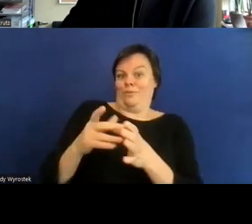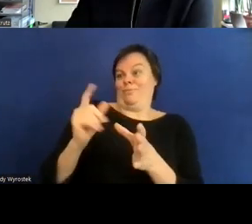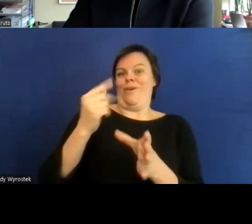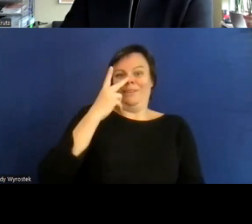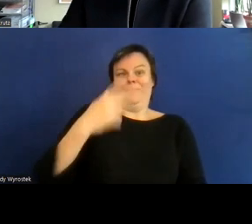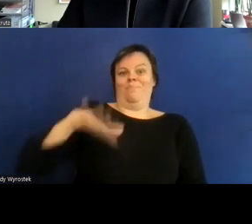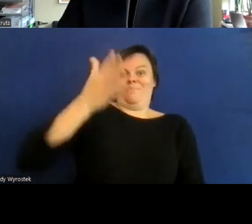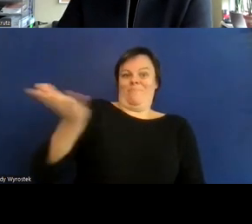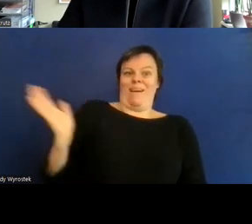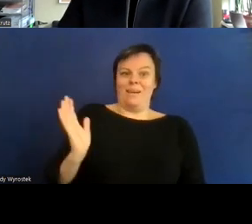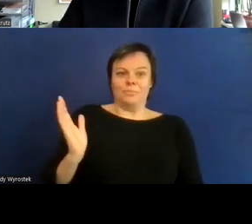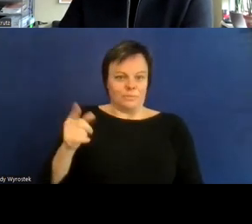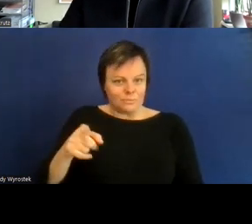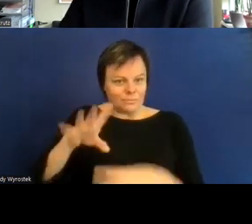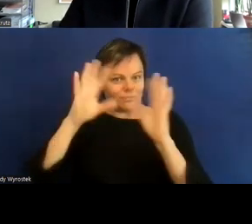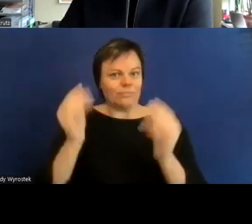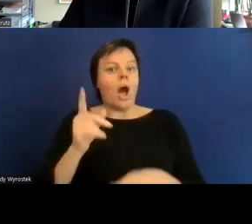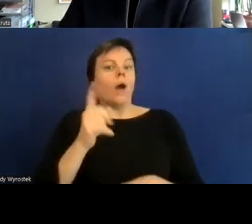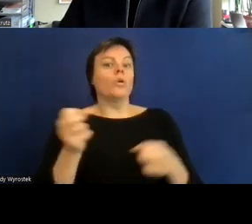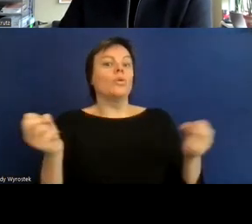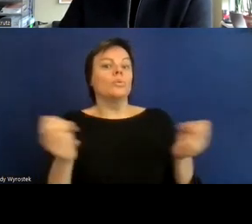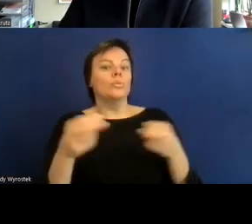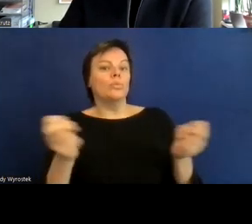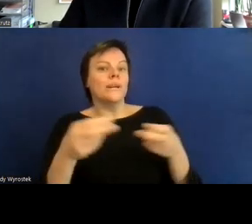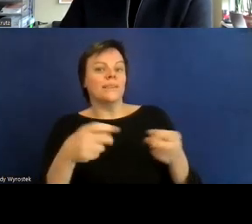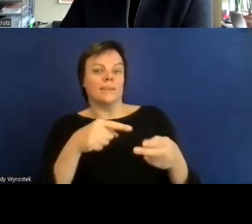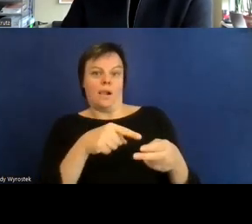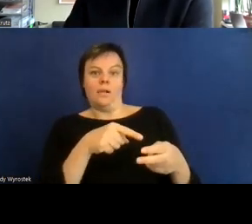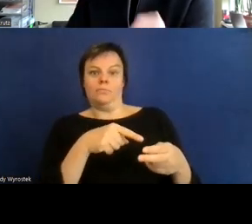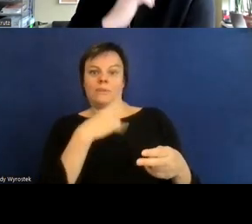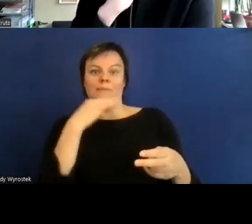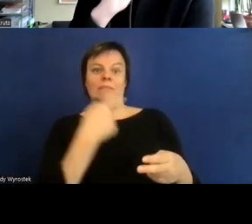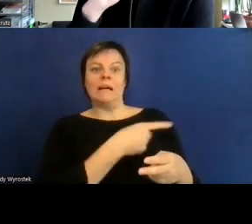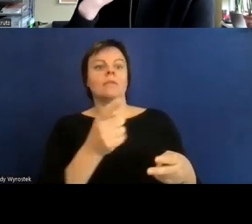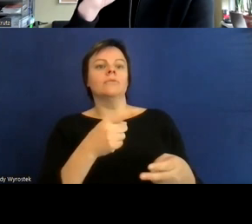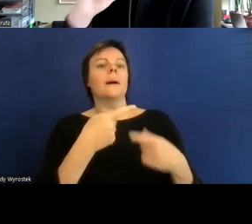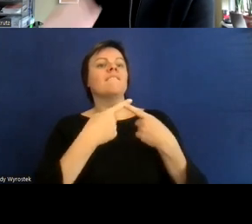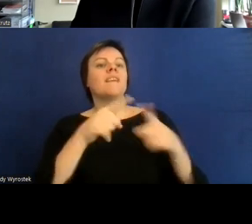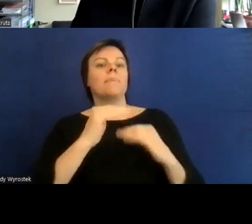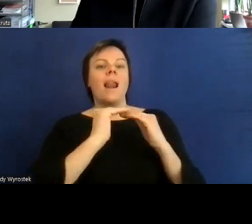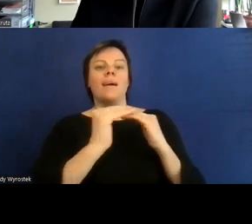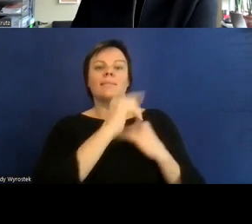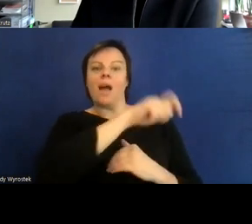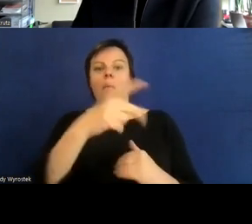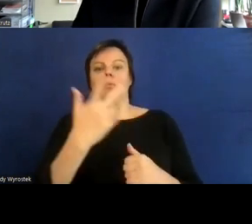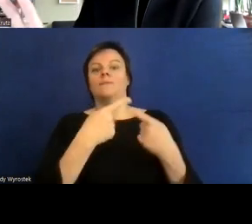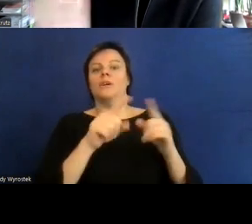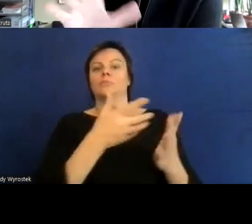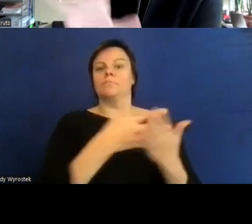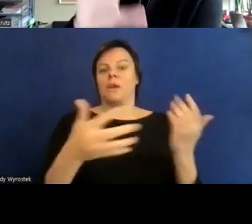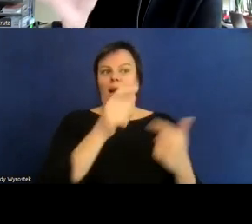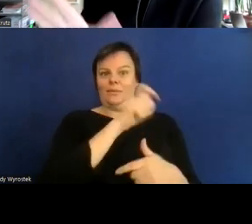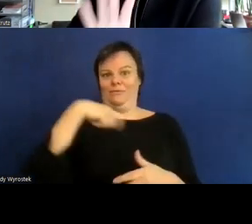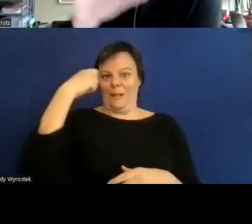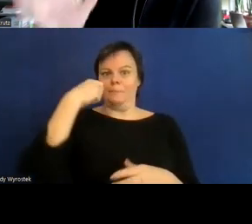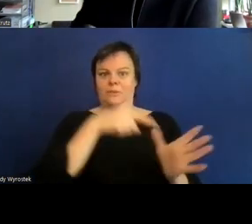gerne mal einen untertitel aktivieren um einfach die fremde sprache deutlich besser verstehen zu können aber das kann